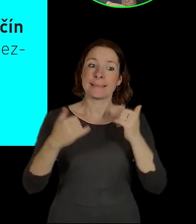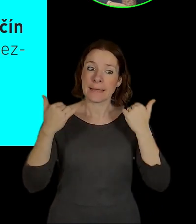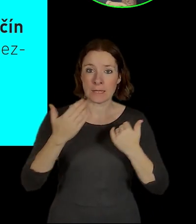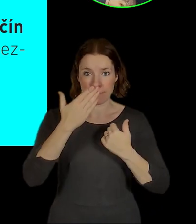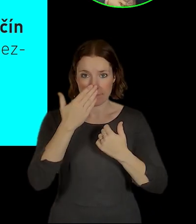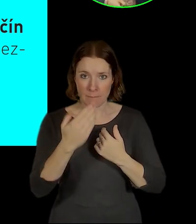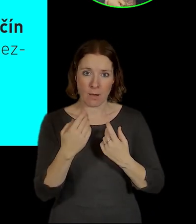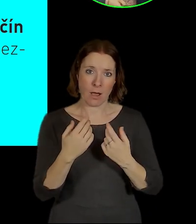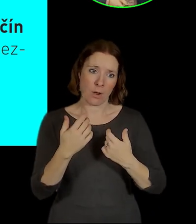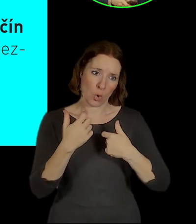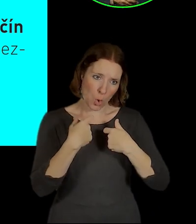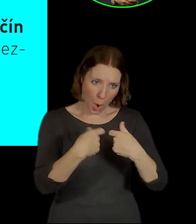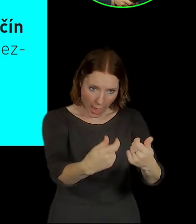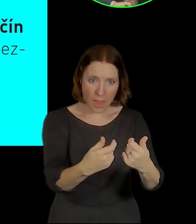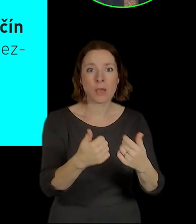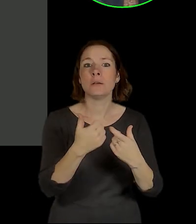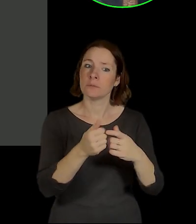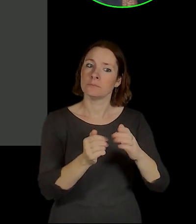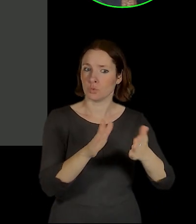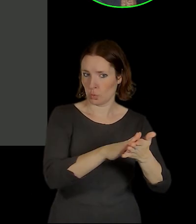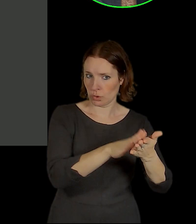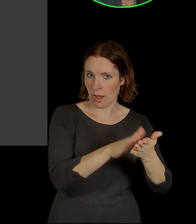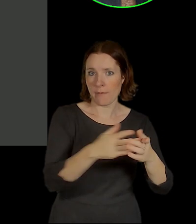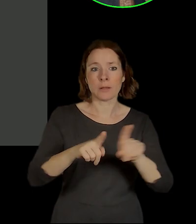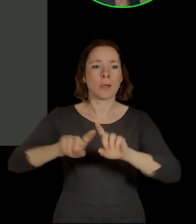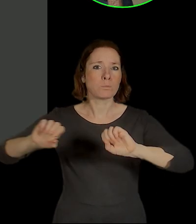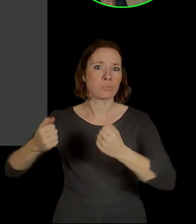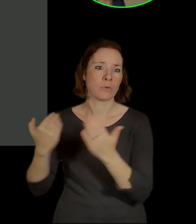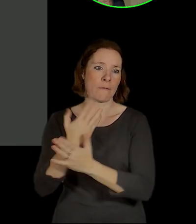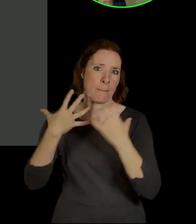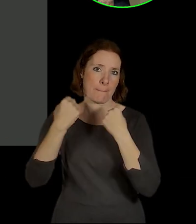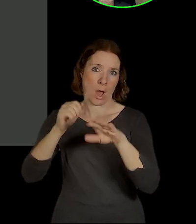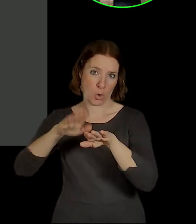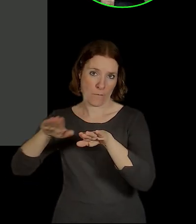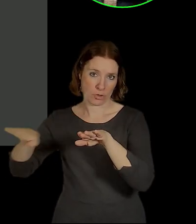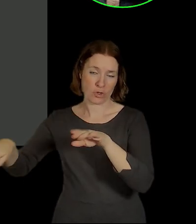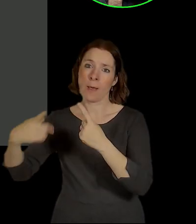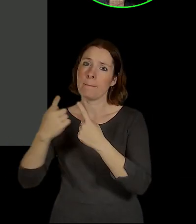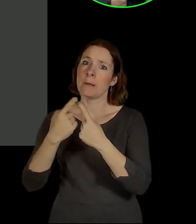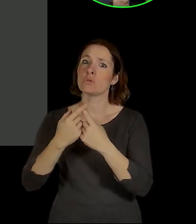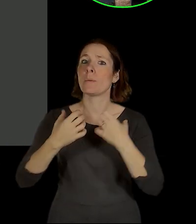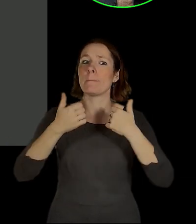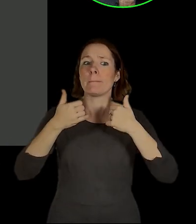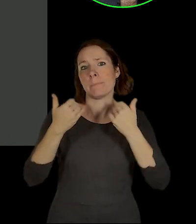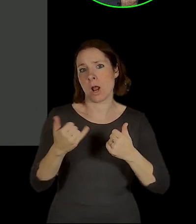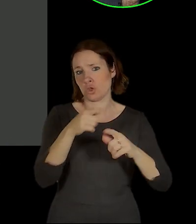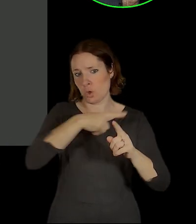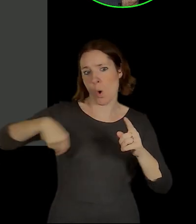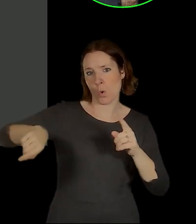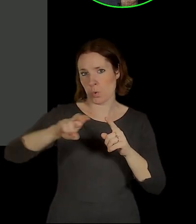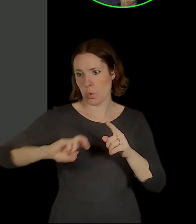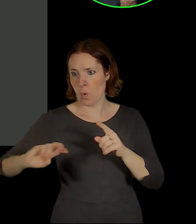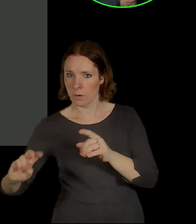mělo by tam vzniknout P plus R parkoviště, které vlastně bude hned u sjezdu z Pražského okruhu. A tady bych možná poprosil Zdeňka,